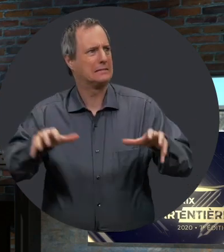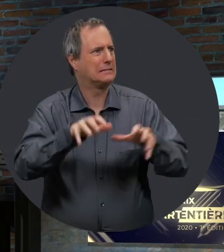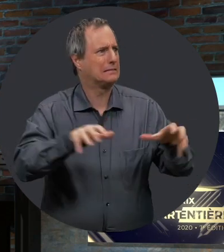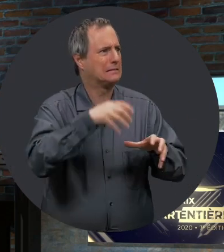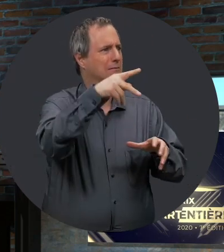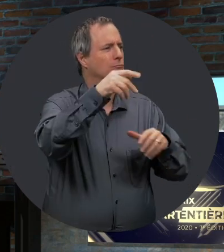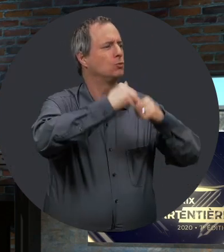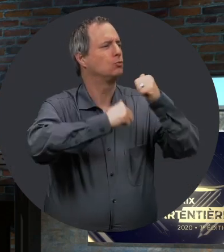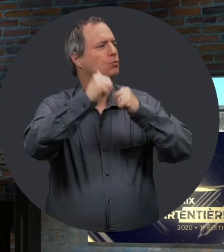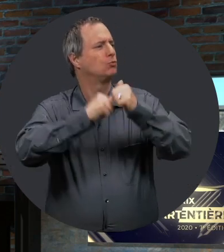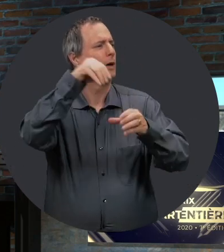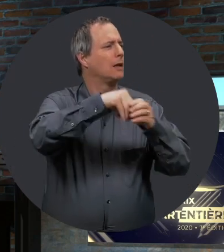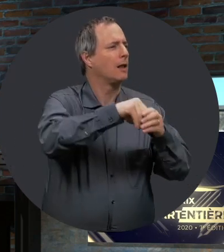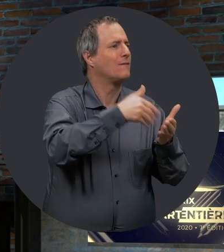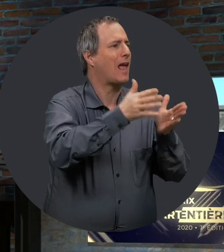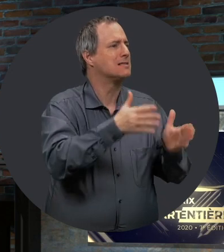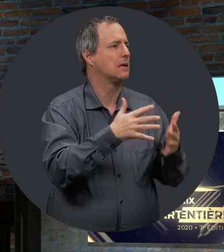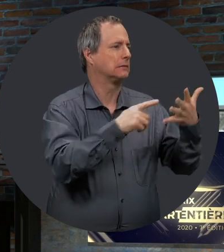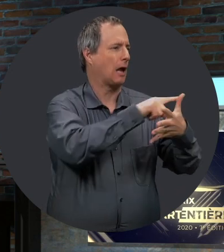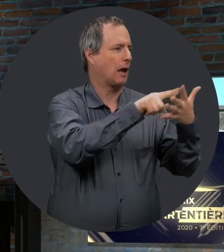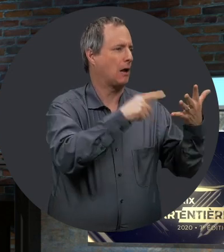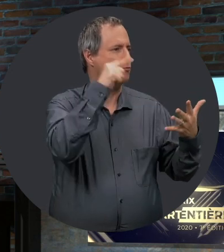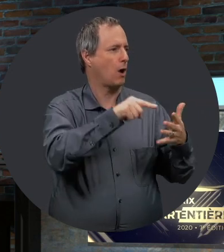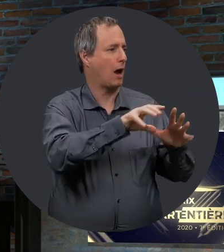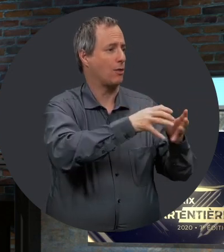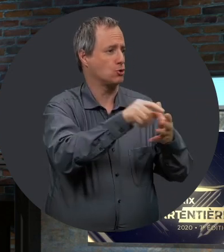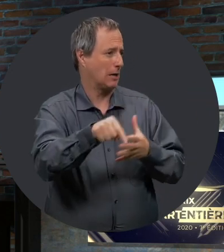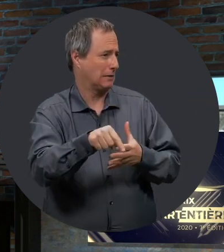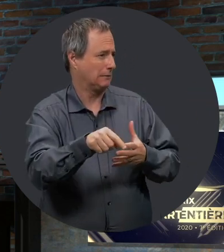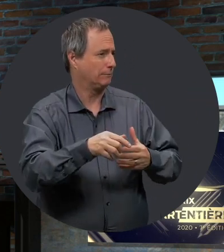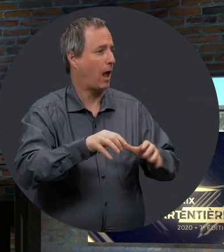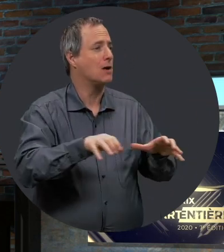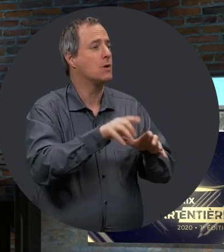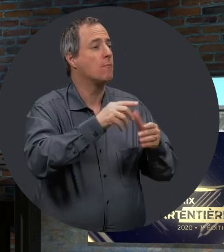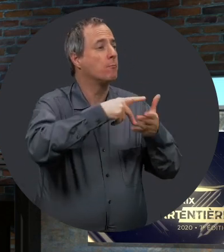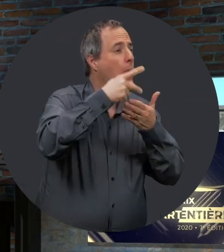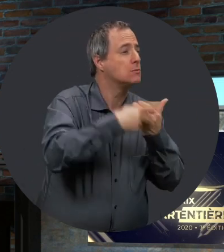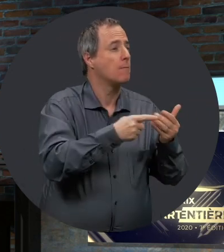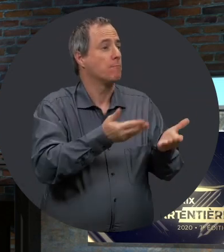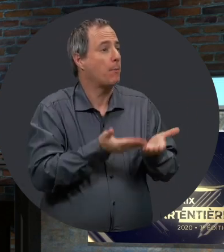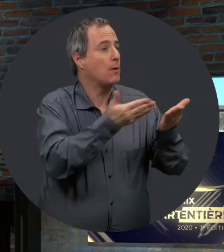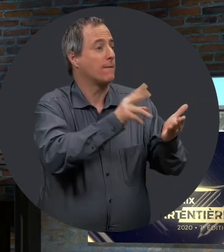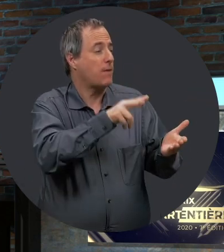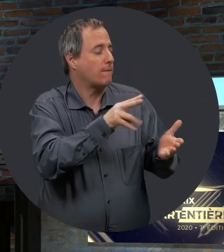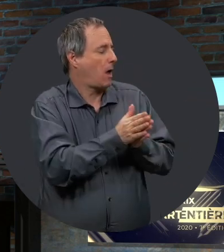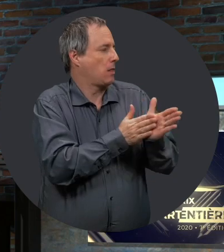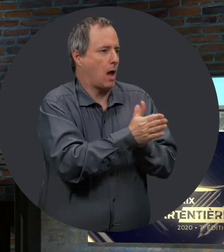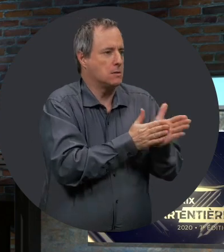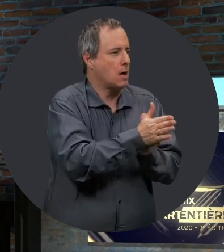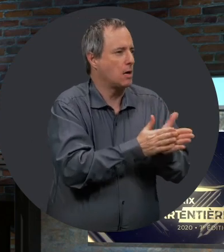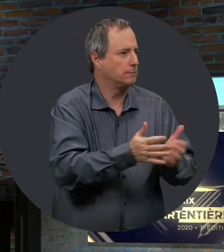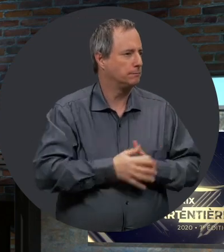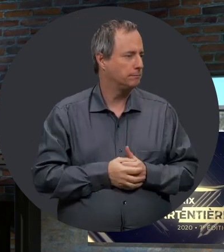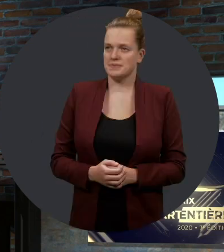structurantes. Donc, on a cinq finalistes dans cette catégorie-là qui nous ont proposé des actions et des projets qui